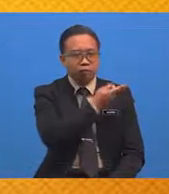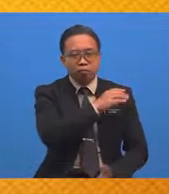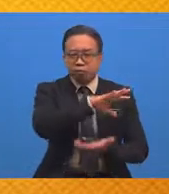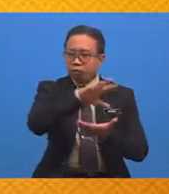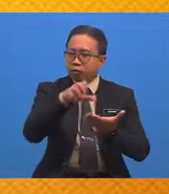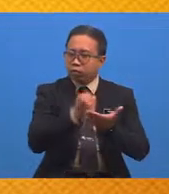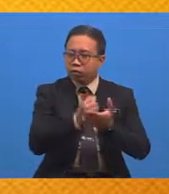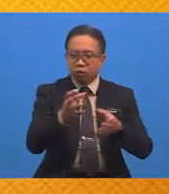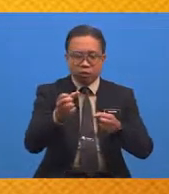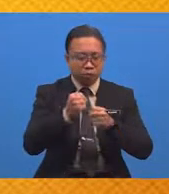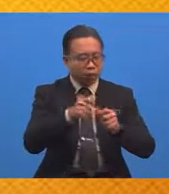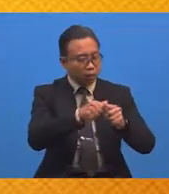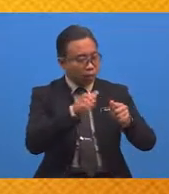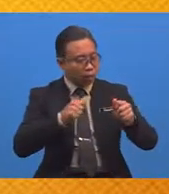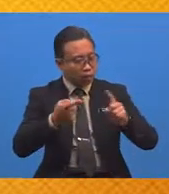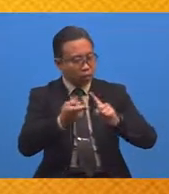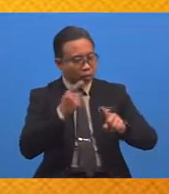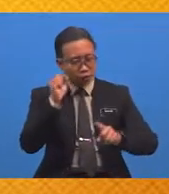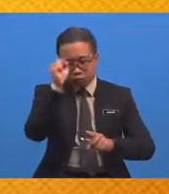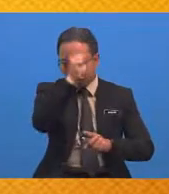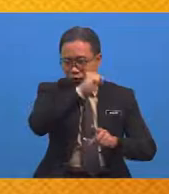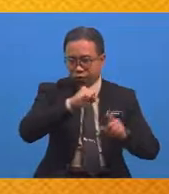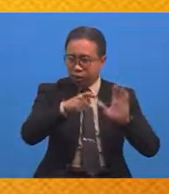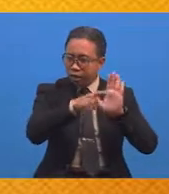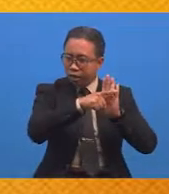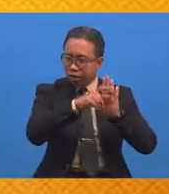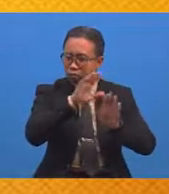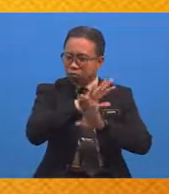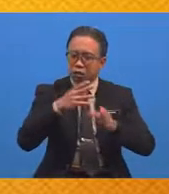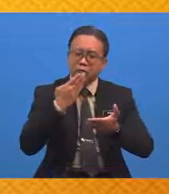Terhindar Dari Sifat-sifat Negatif Ini